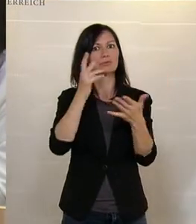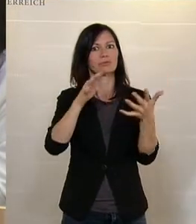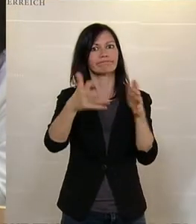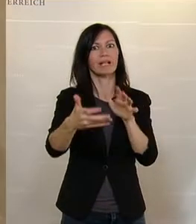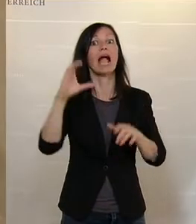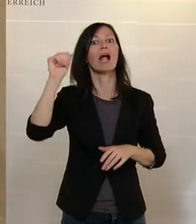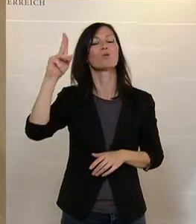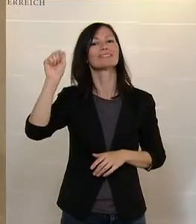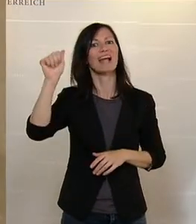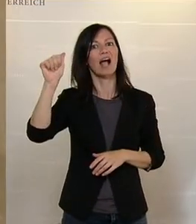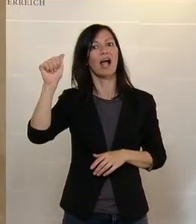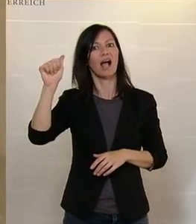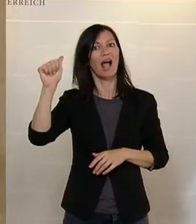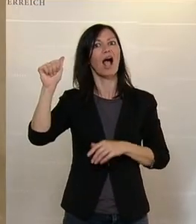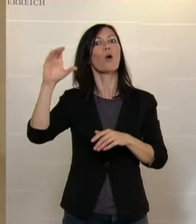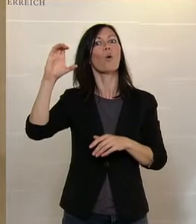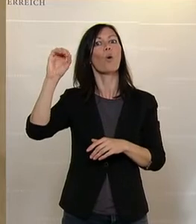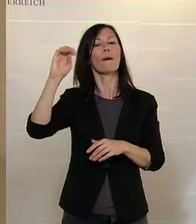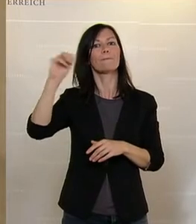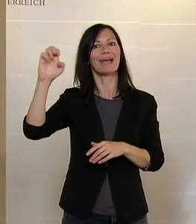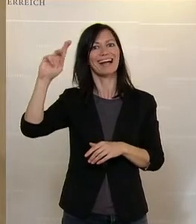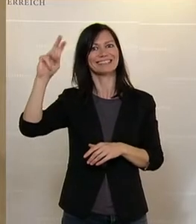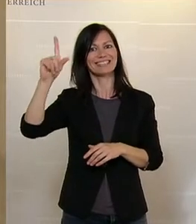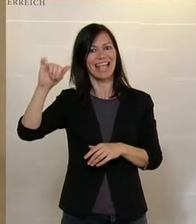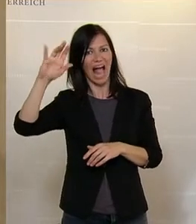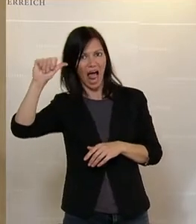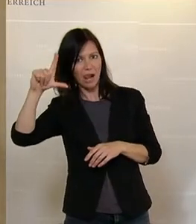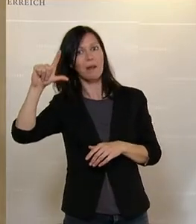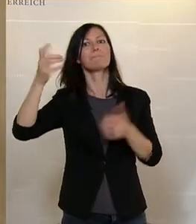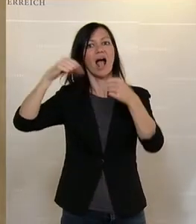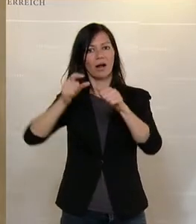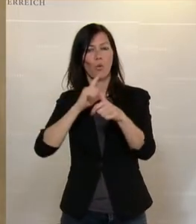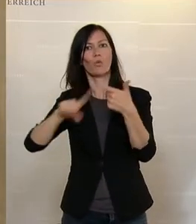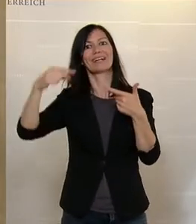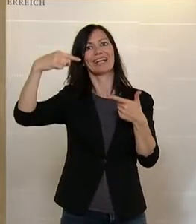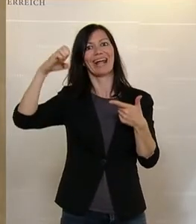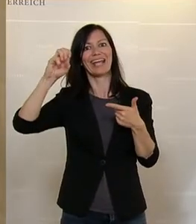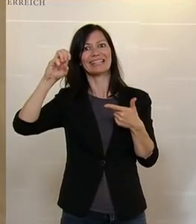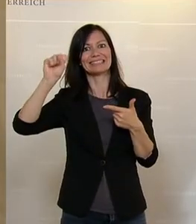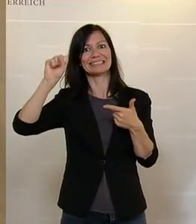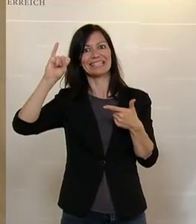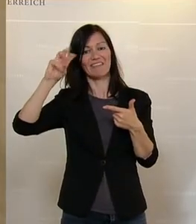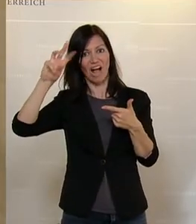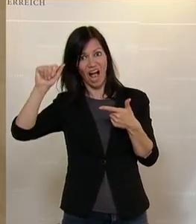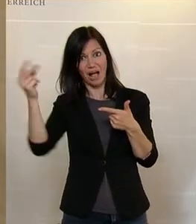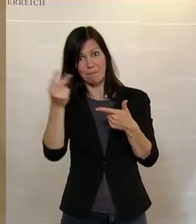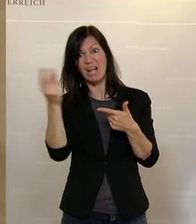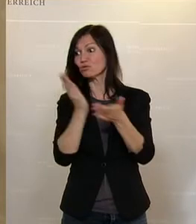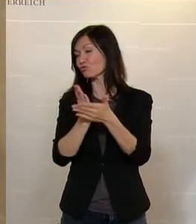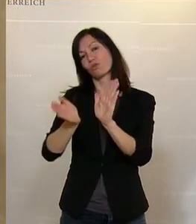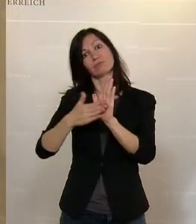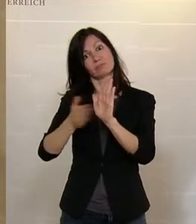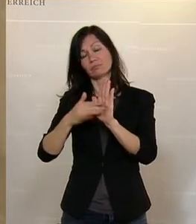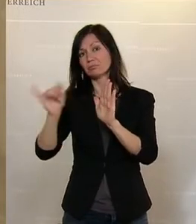rund um den Sozialbauverbund und die Gesieber. Nein, meine sehr verehrten Damen und Herren, die Kommerzialbank